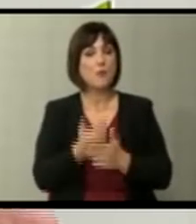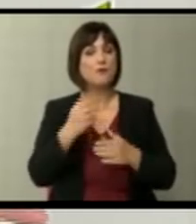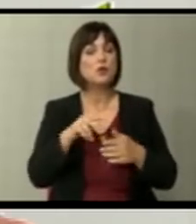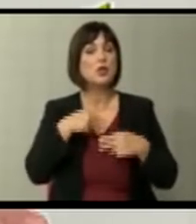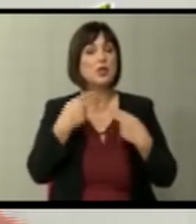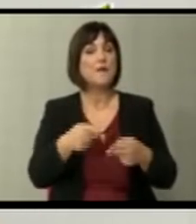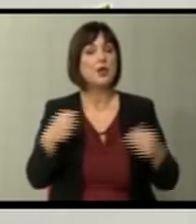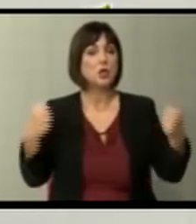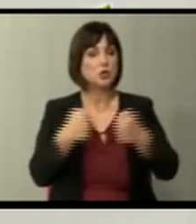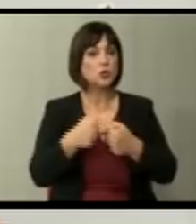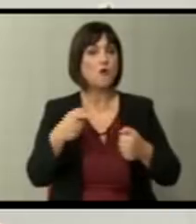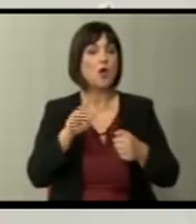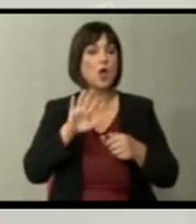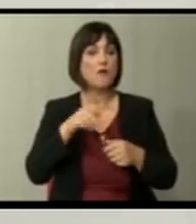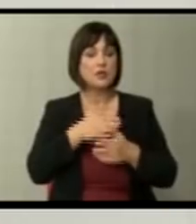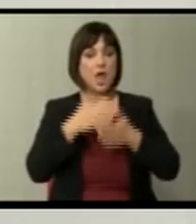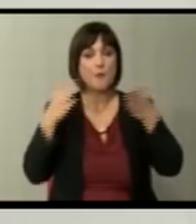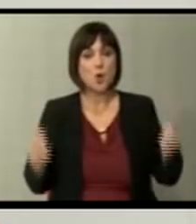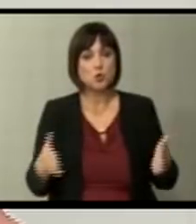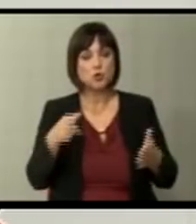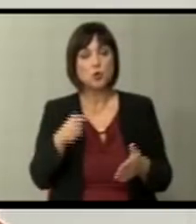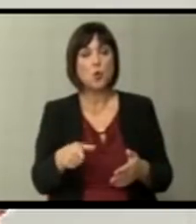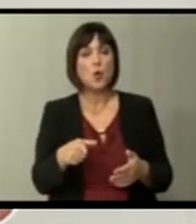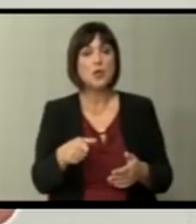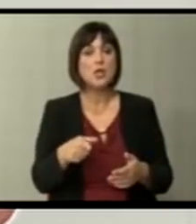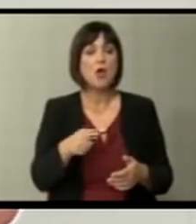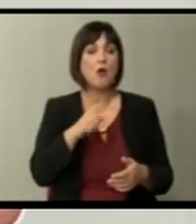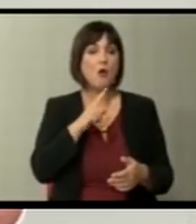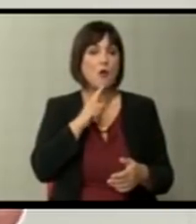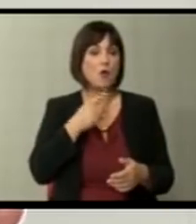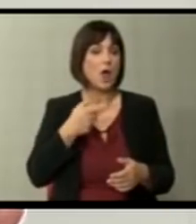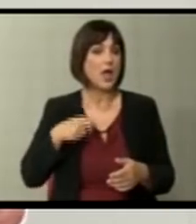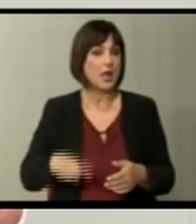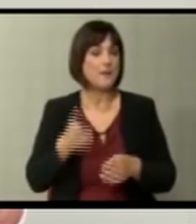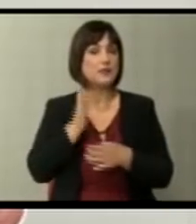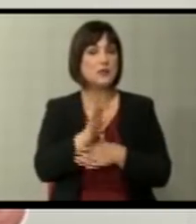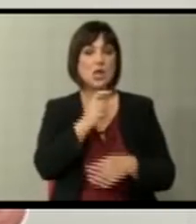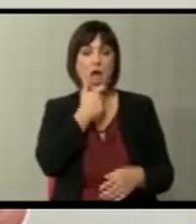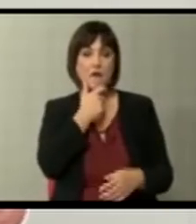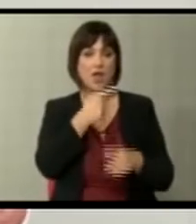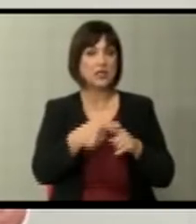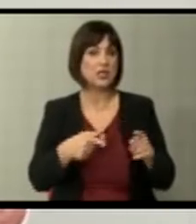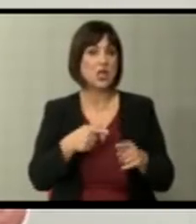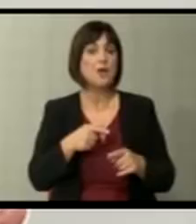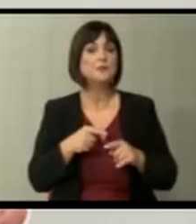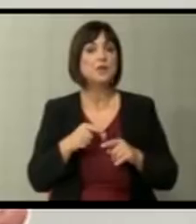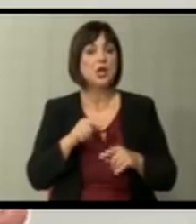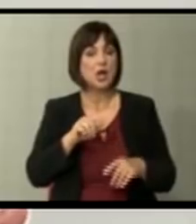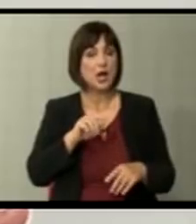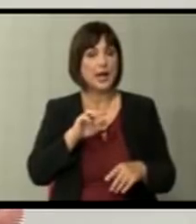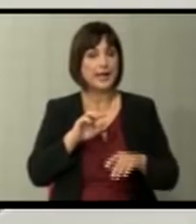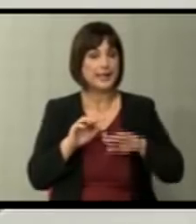судирот на блокот за проширување, кој генерално го застапуваше Велика Британија и делот источне европските